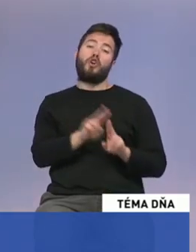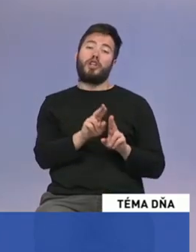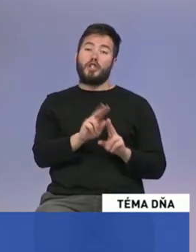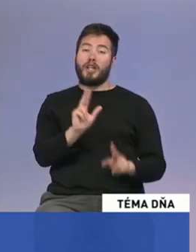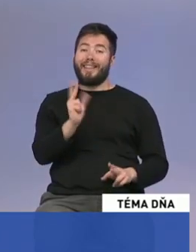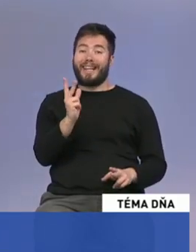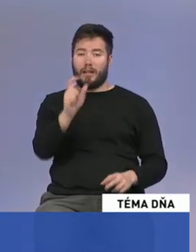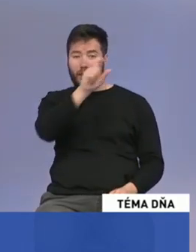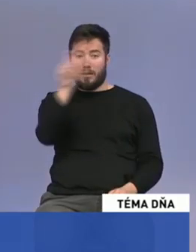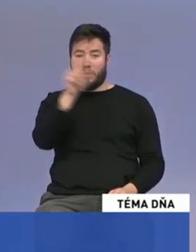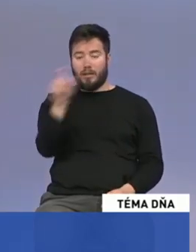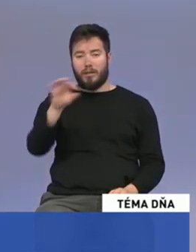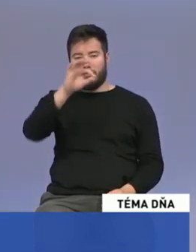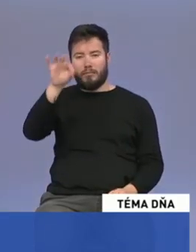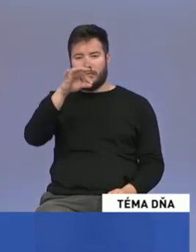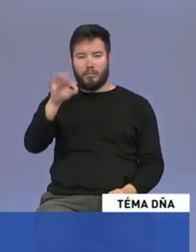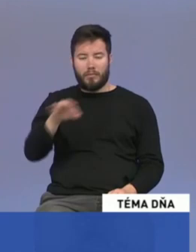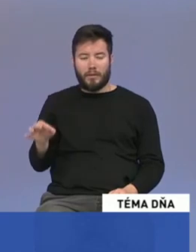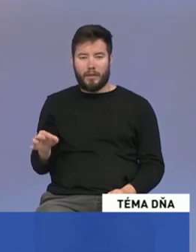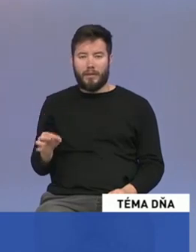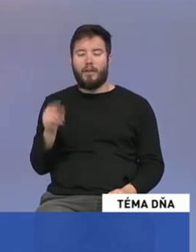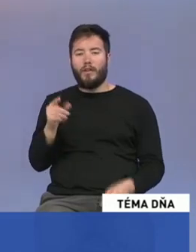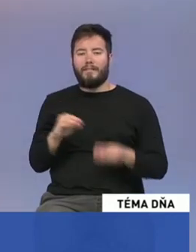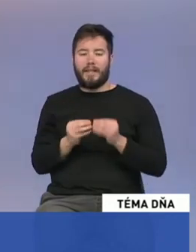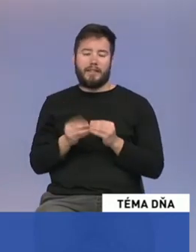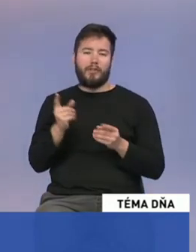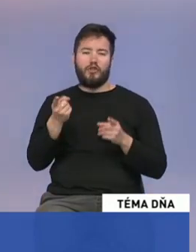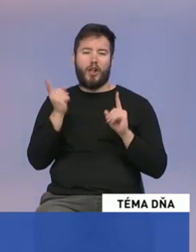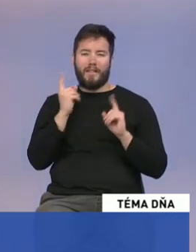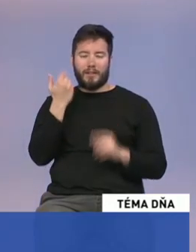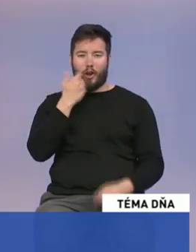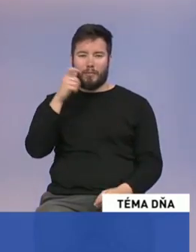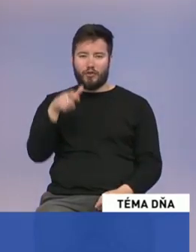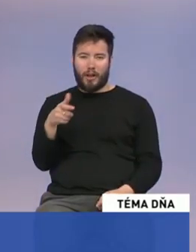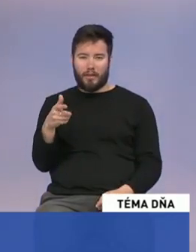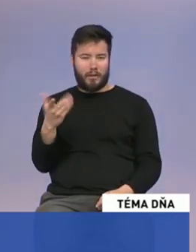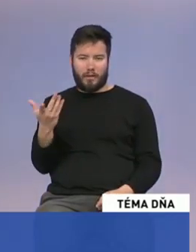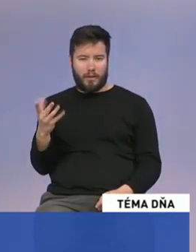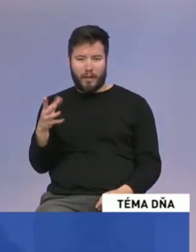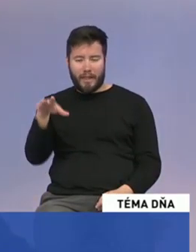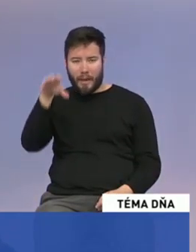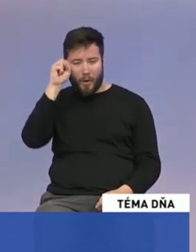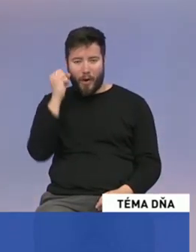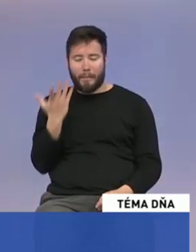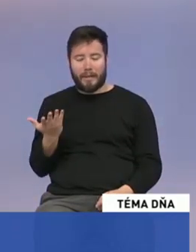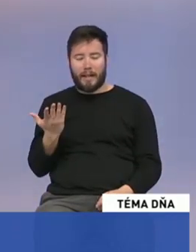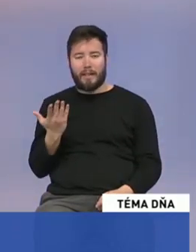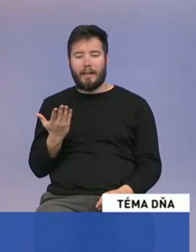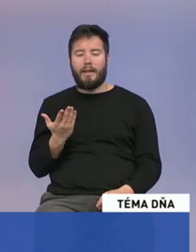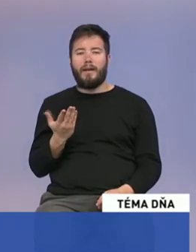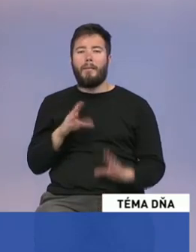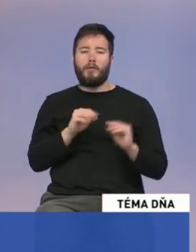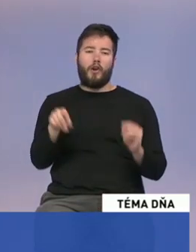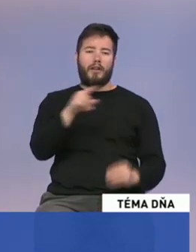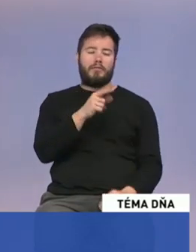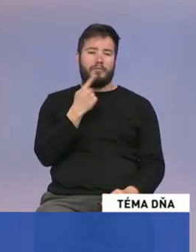No tak to sú veci, ktoré pre slovenského občana je to niečo nepochopiteľné a zdá sa im to, možno mnohým,